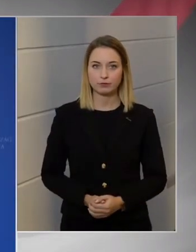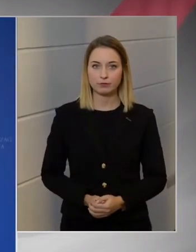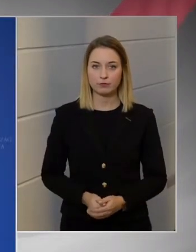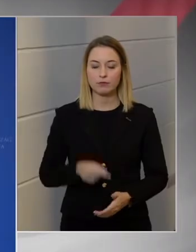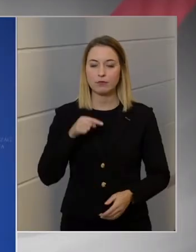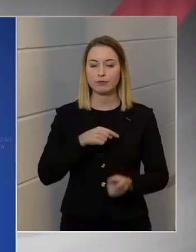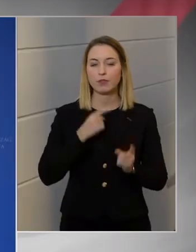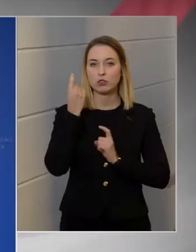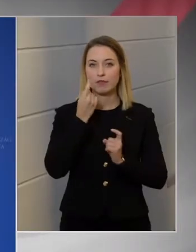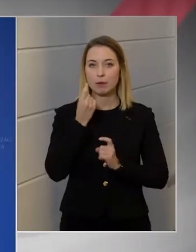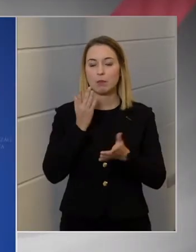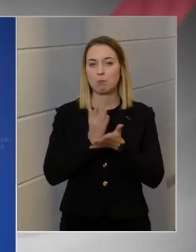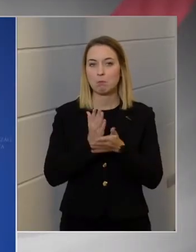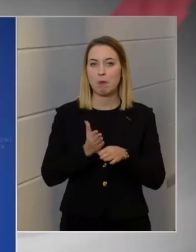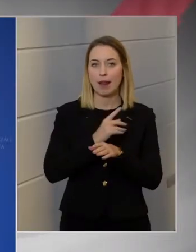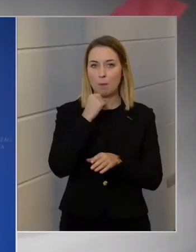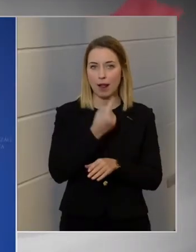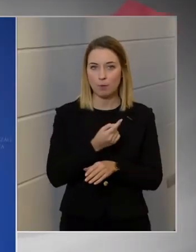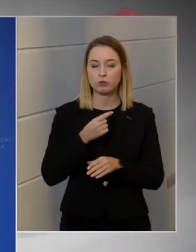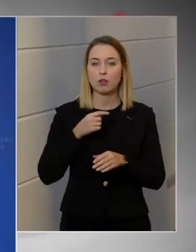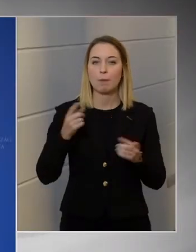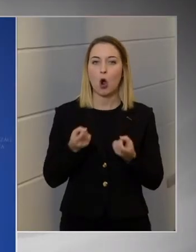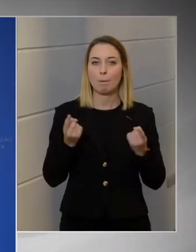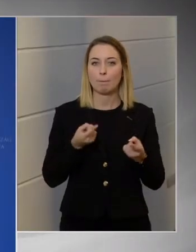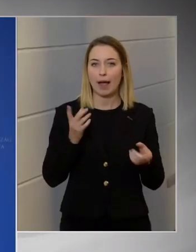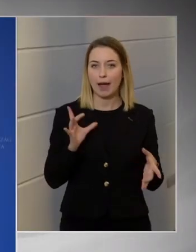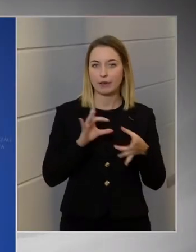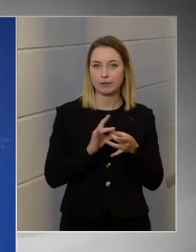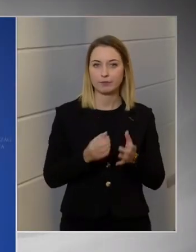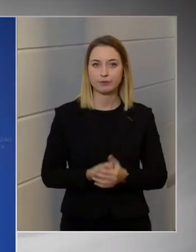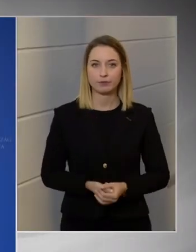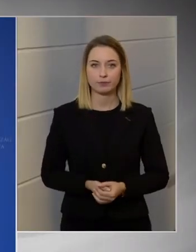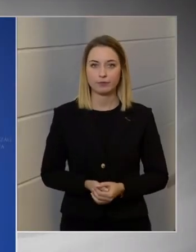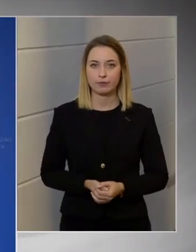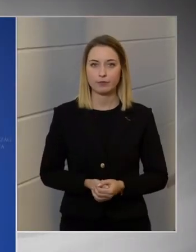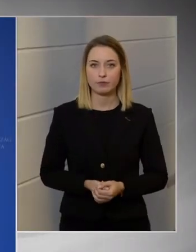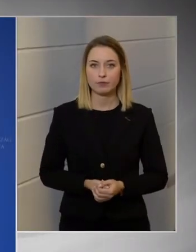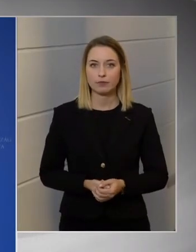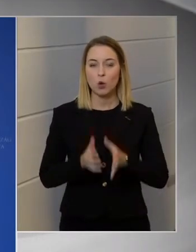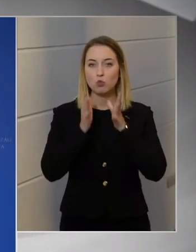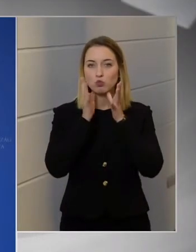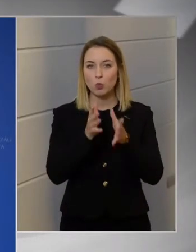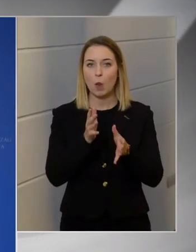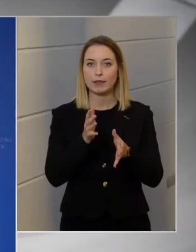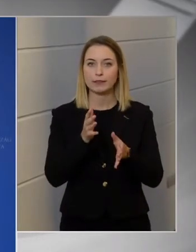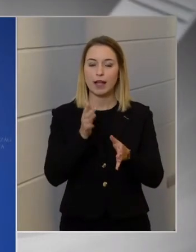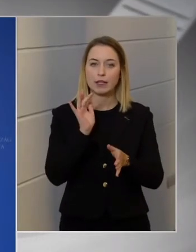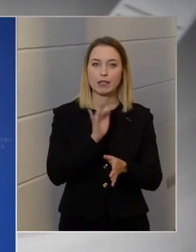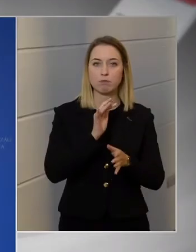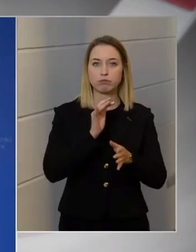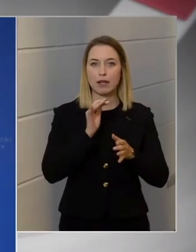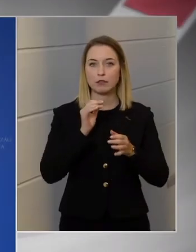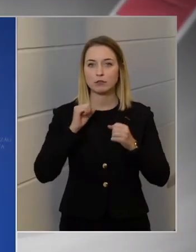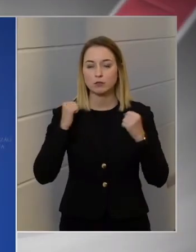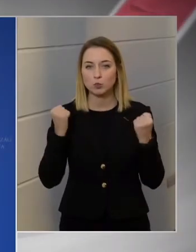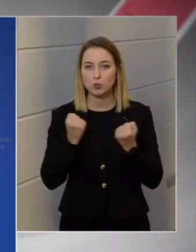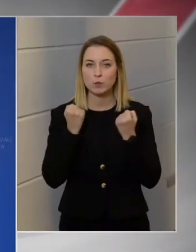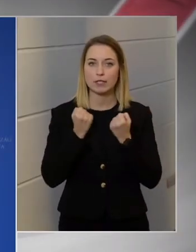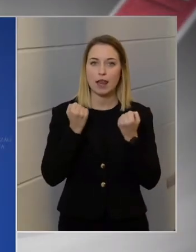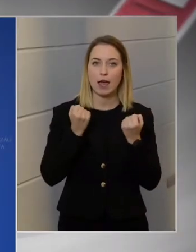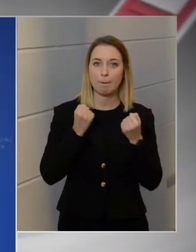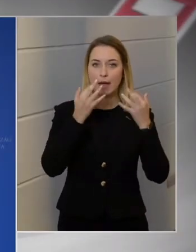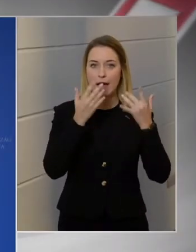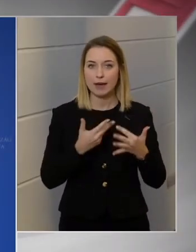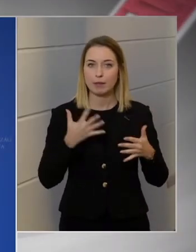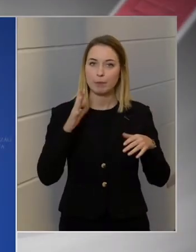Az a véleménye, amit már az előbb elmondtam a kampányra vonatkozóan, hogy a gyűlöttel szembeni küzdelemben eredményt elérni